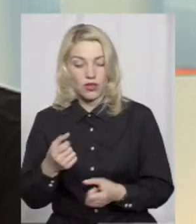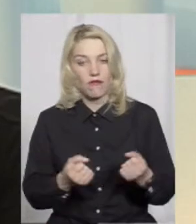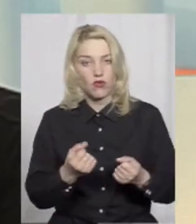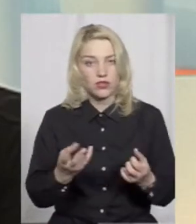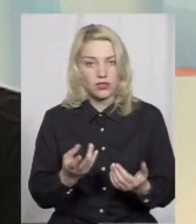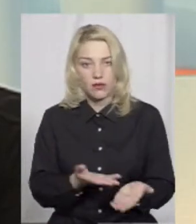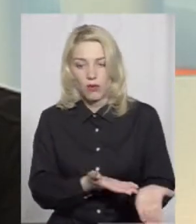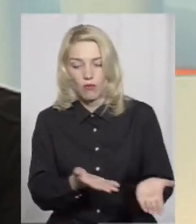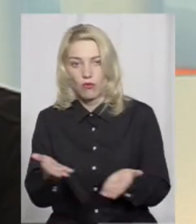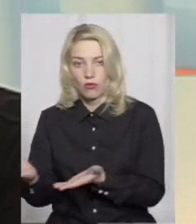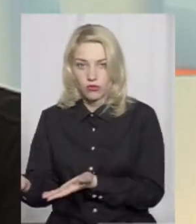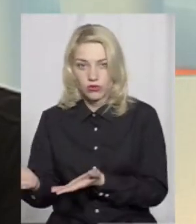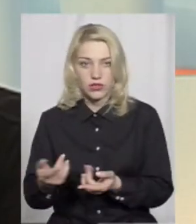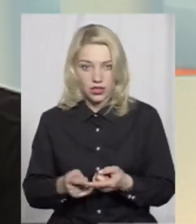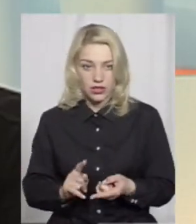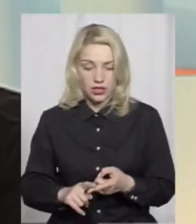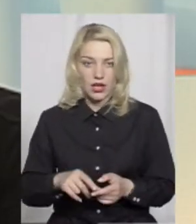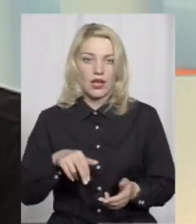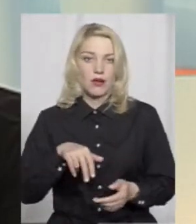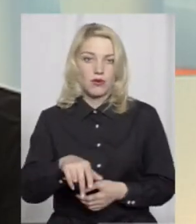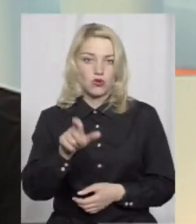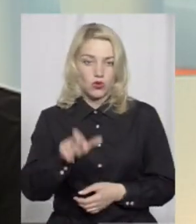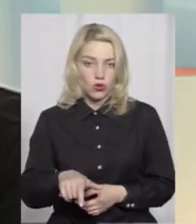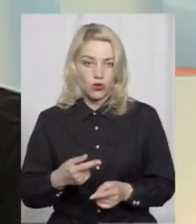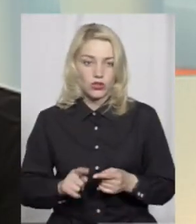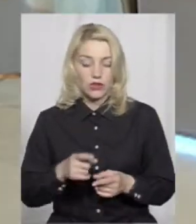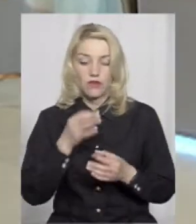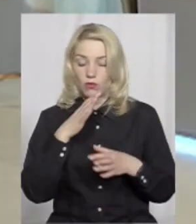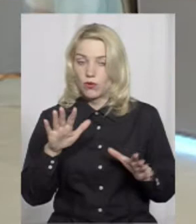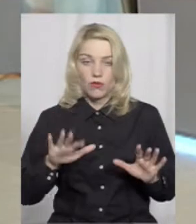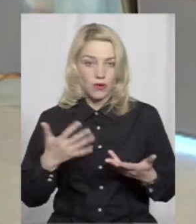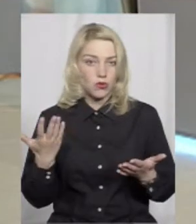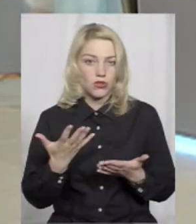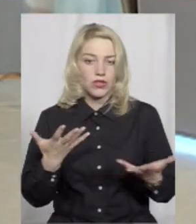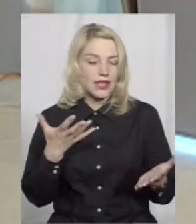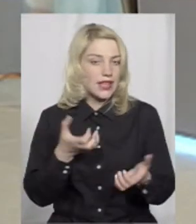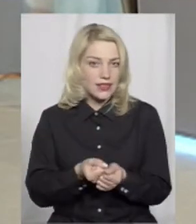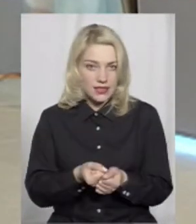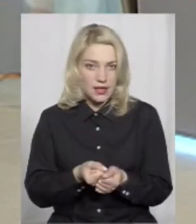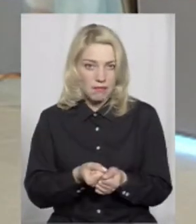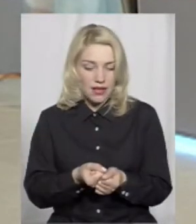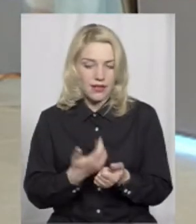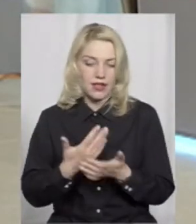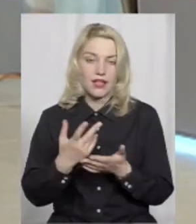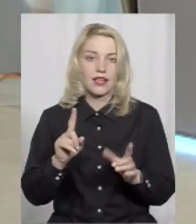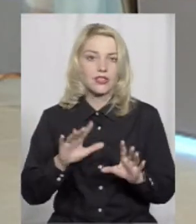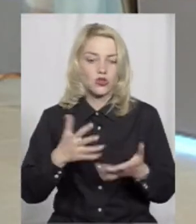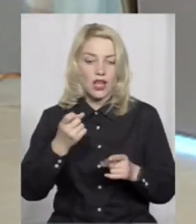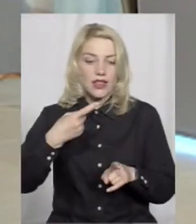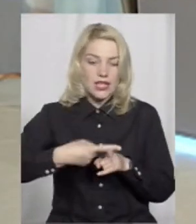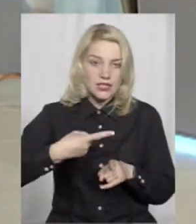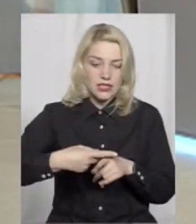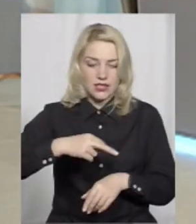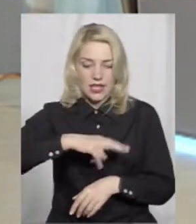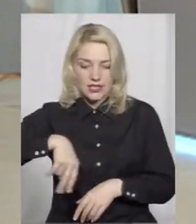пішохода, який переходить дорогу. Тобто, в будь-якому випадку, саме говорячи про ДТП, які стаються на зебрах і на регульованих